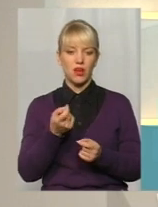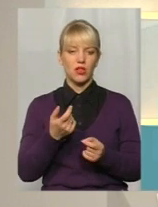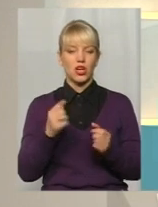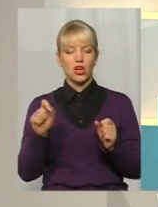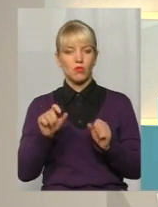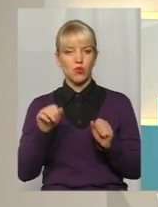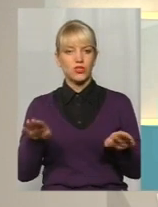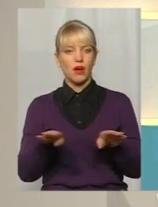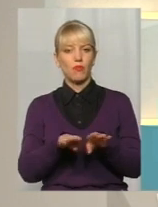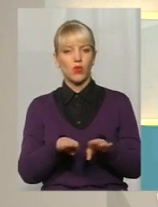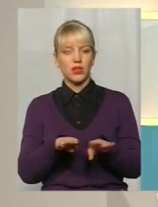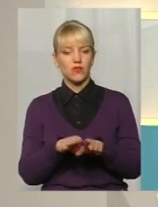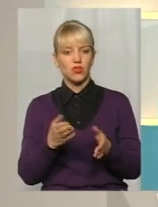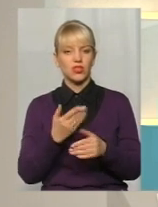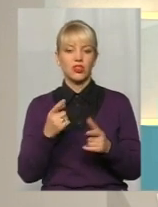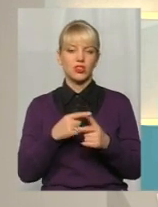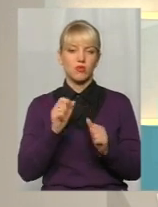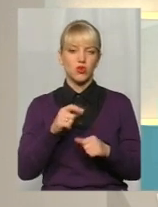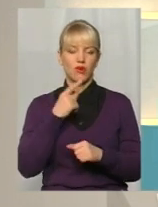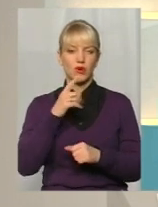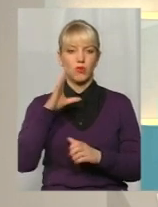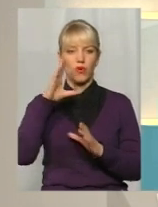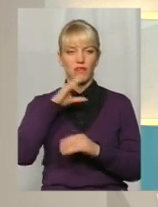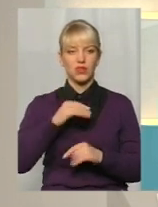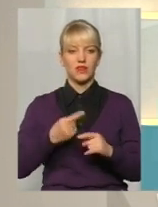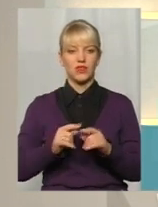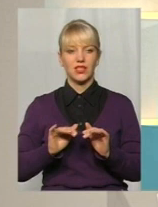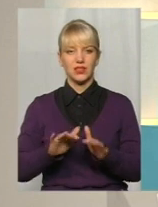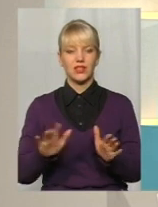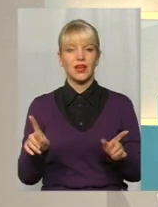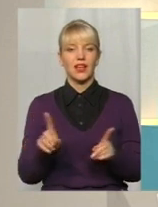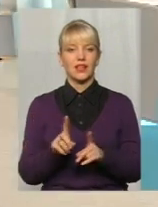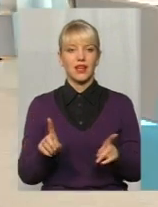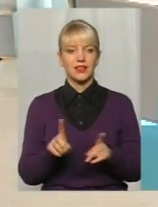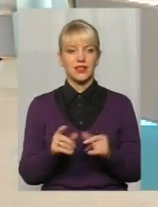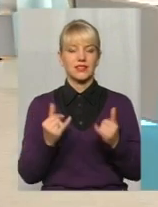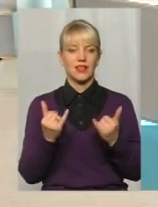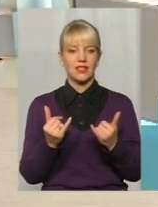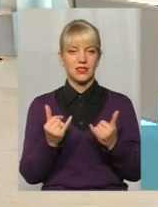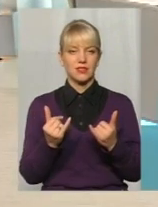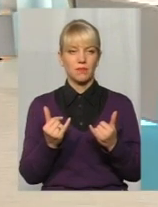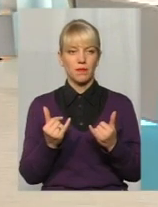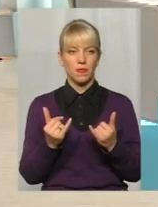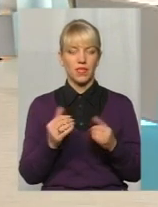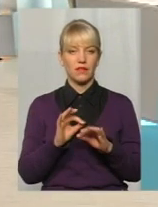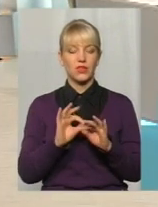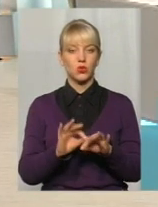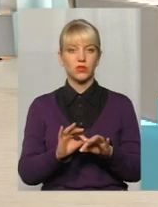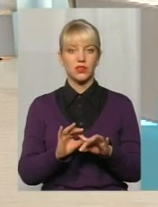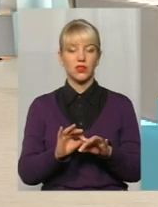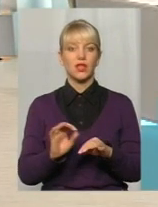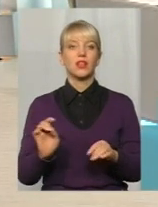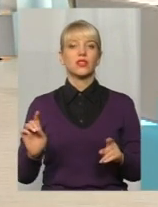можемо говорити про ефективність тих дій, які зараз ведуться для того, щоб